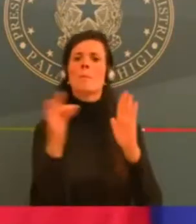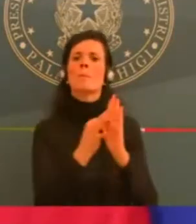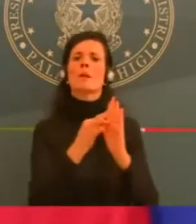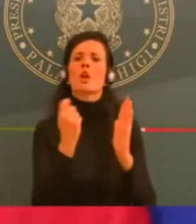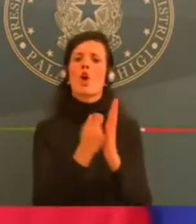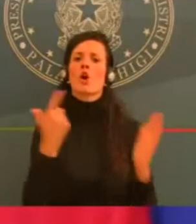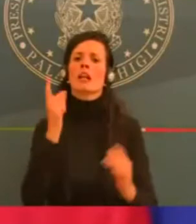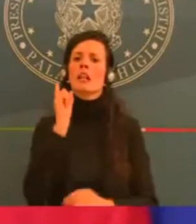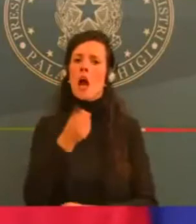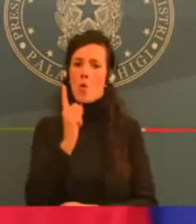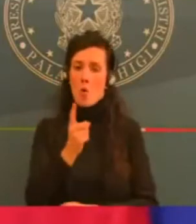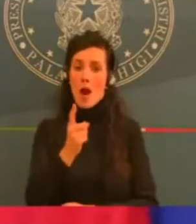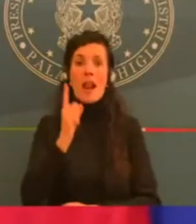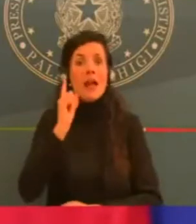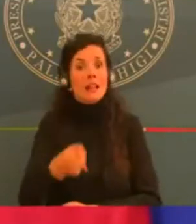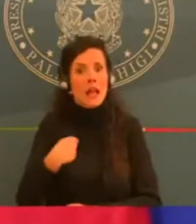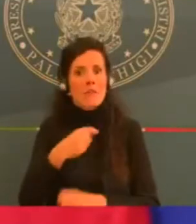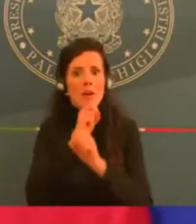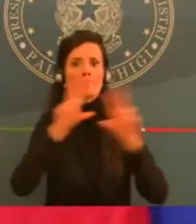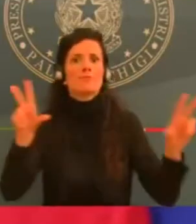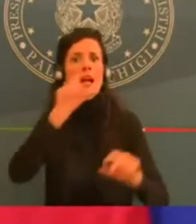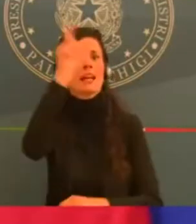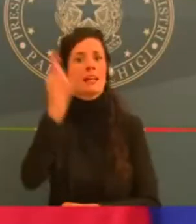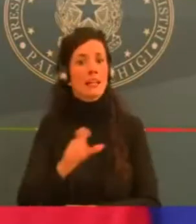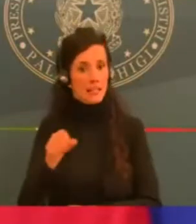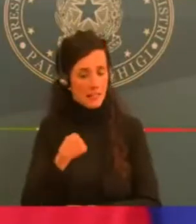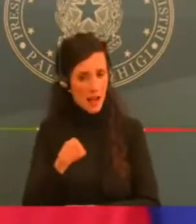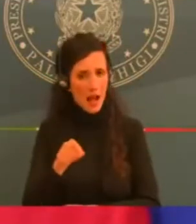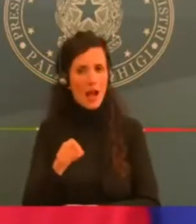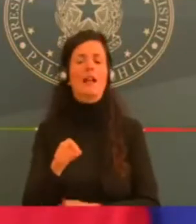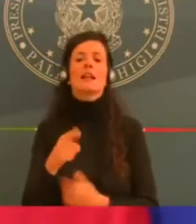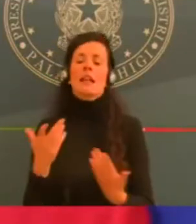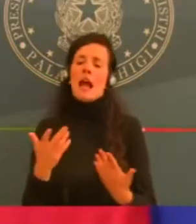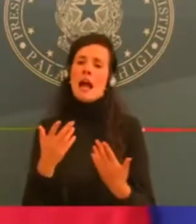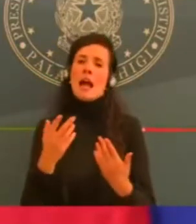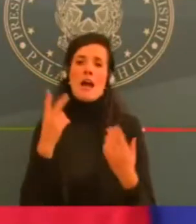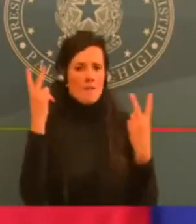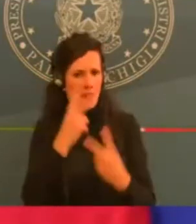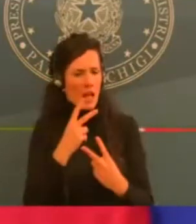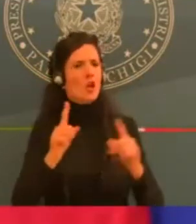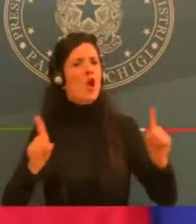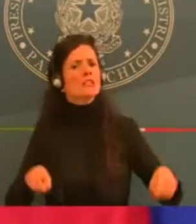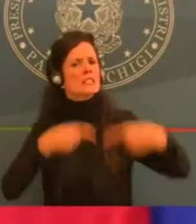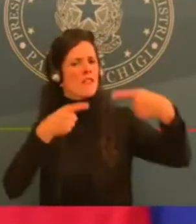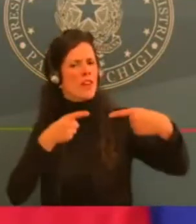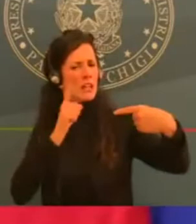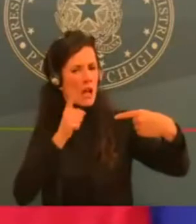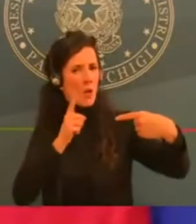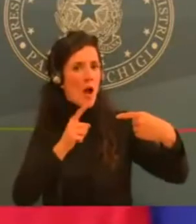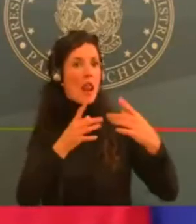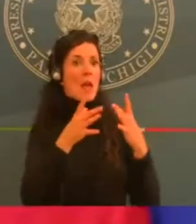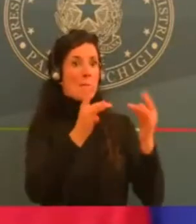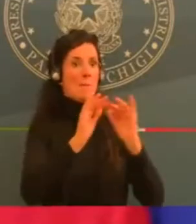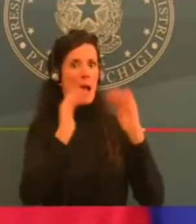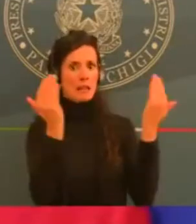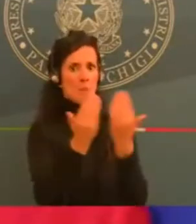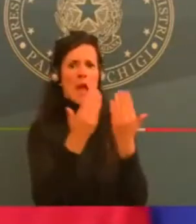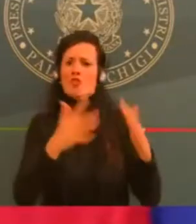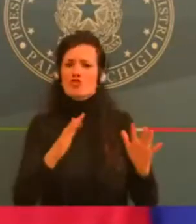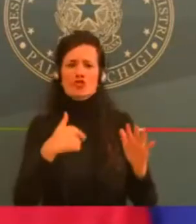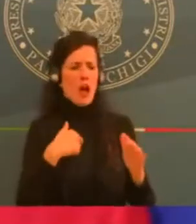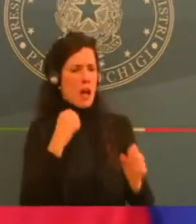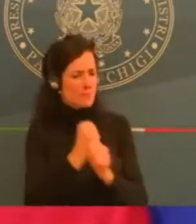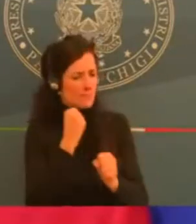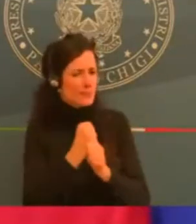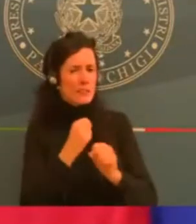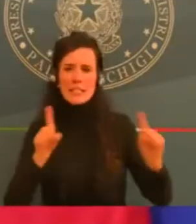lavorando, della grandissima sfida del piano vaccinale, dobbiamo dire al Paese dove vogliamo andare e sicuramente